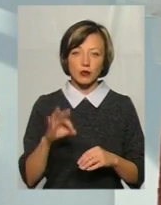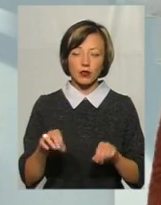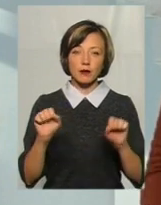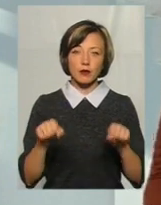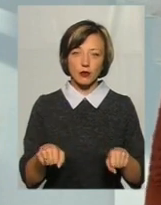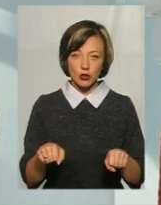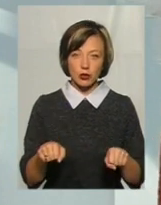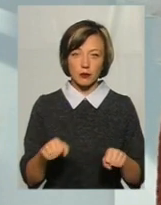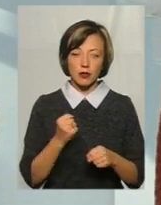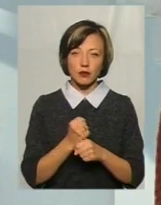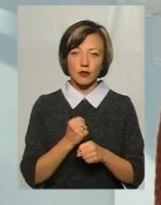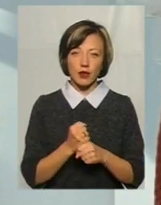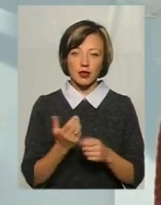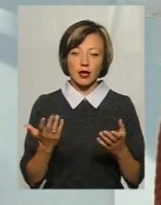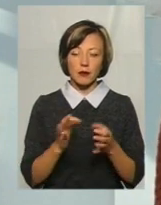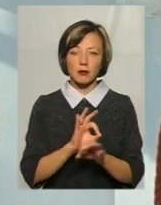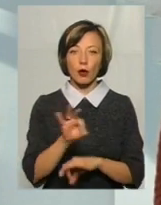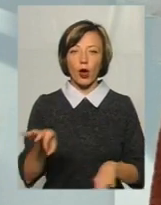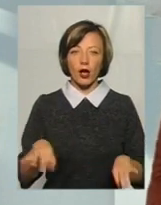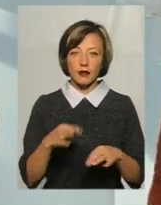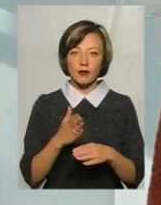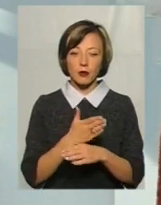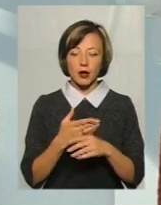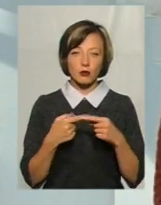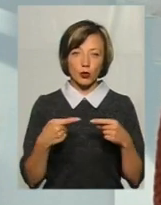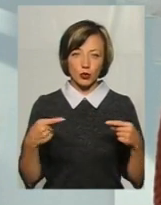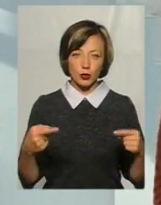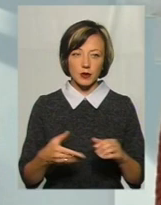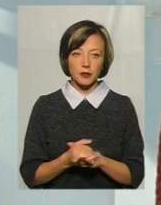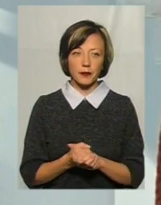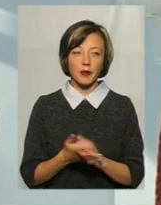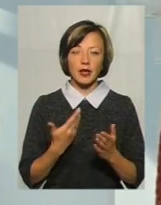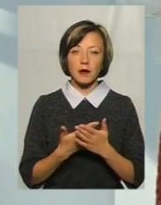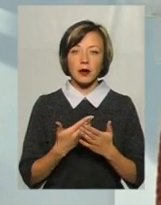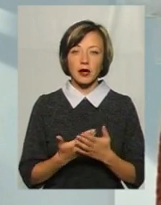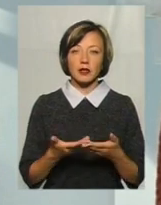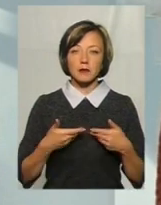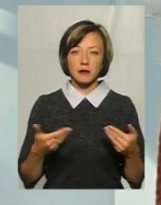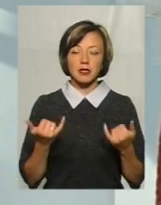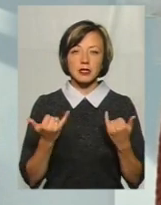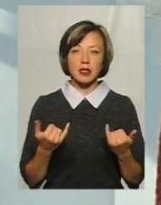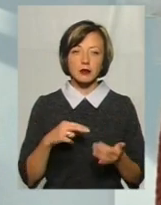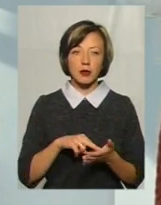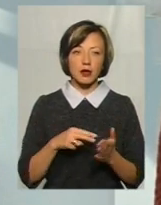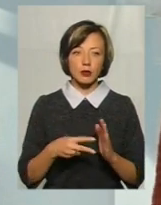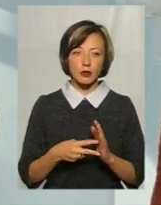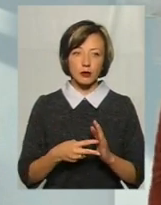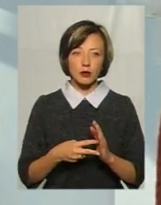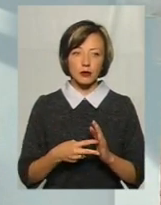можна працювати на якимись проектами і виробляти якийсь продукт. Наприклад, ми зараз плануємо